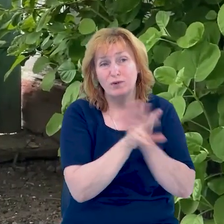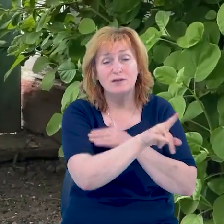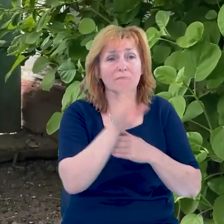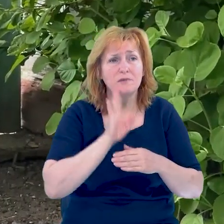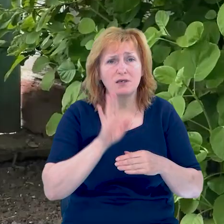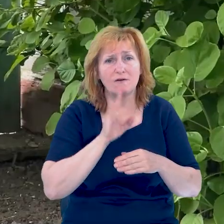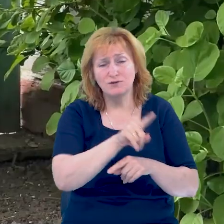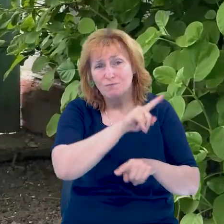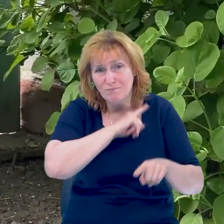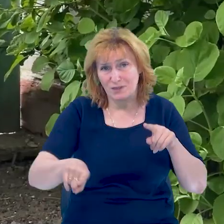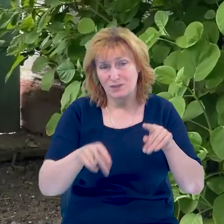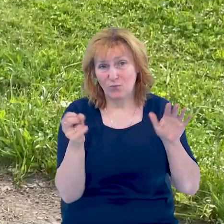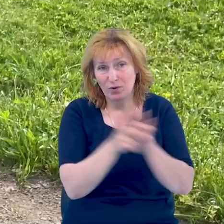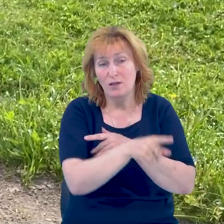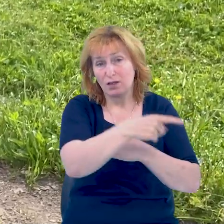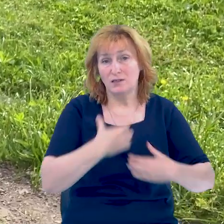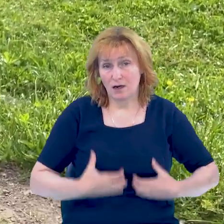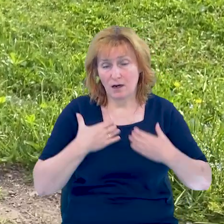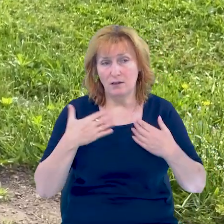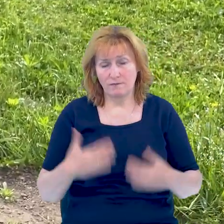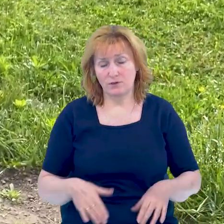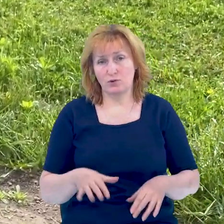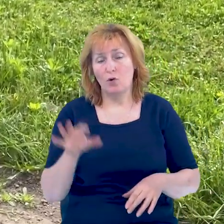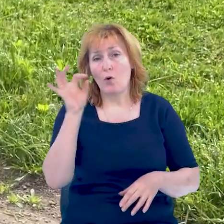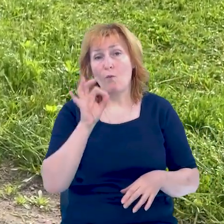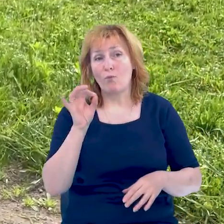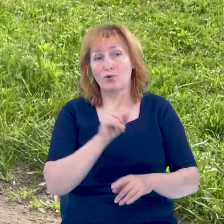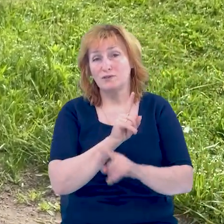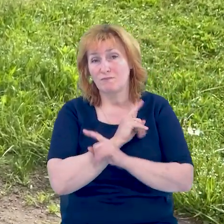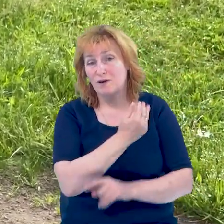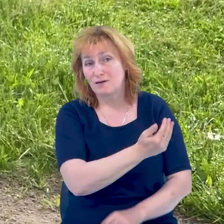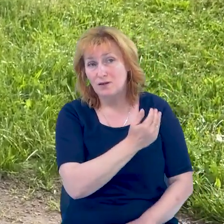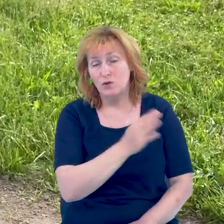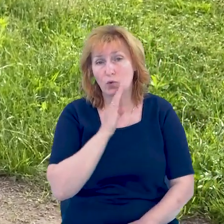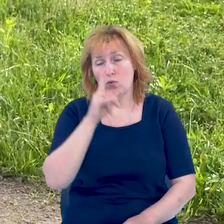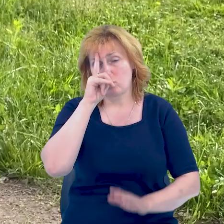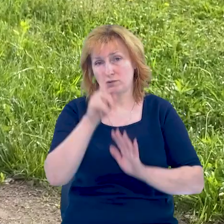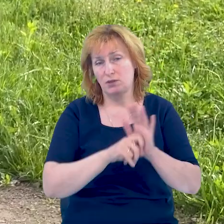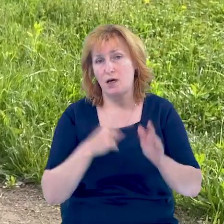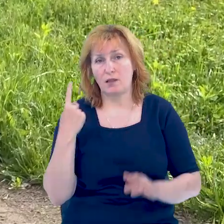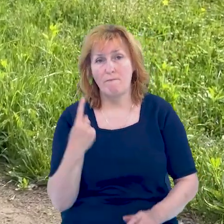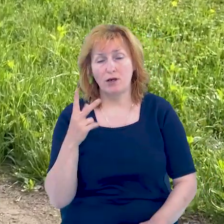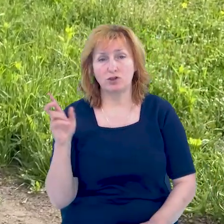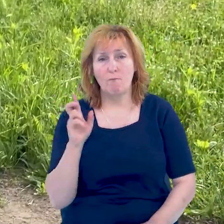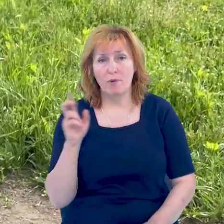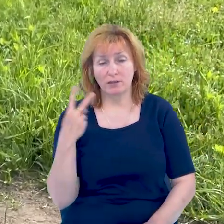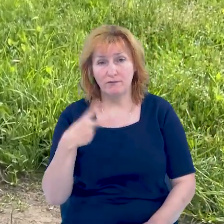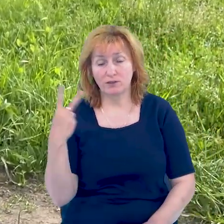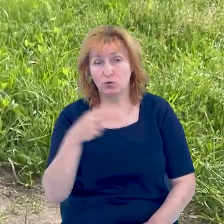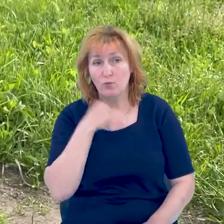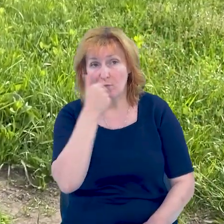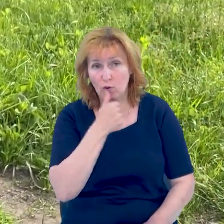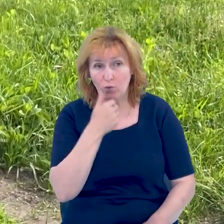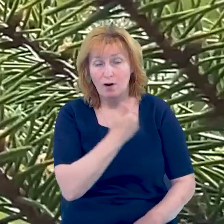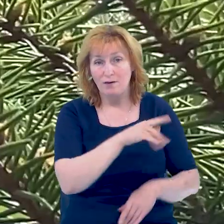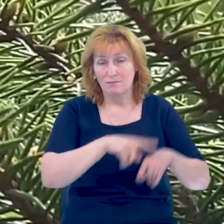ти ж дівчина, тобі, кажу, нічого не буде. Ну, злякалася. Про смерть Ангеліни рідні дізналися 1 березня. В цей час село Колісники, куди